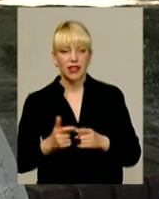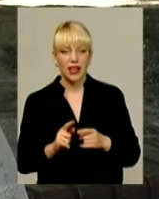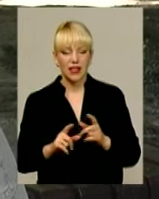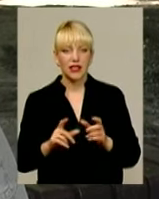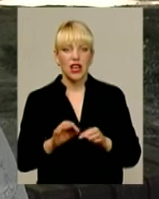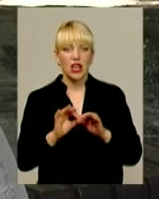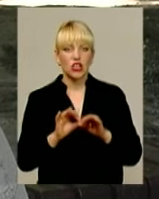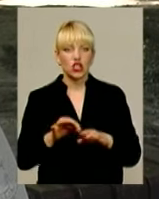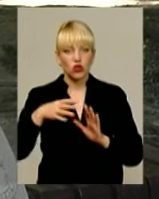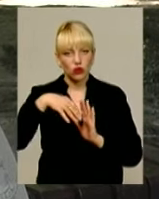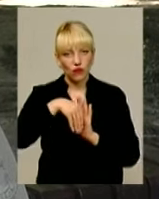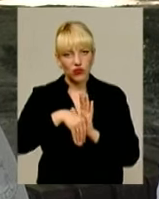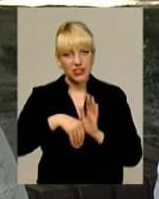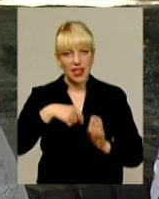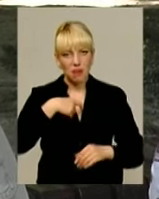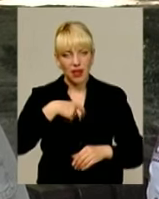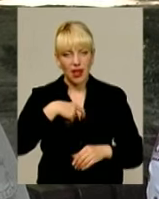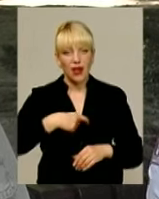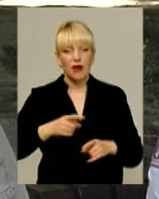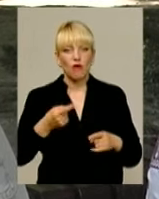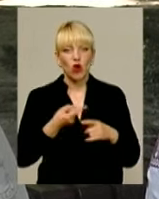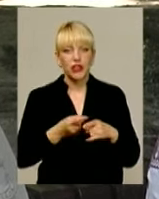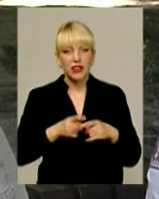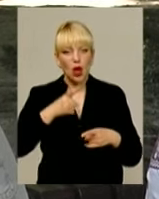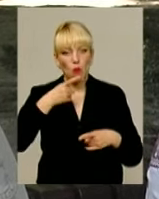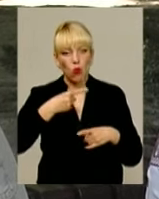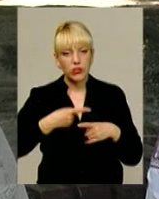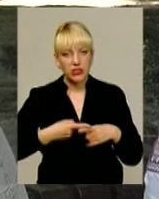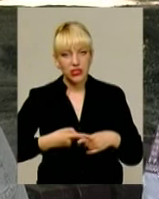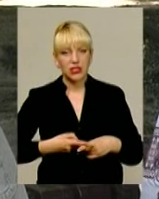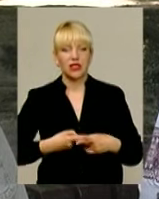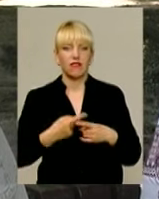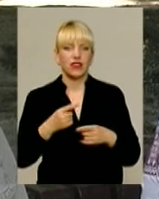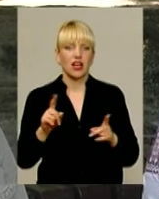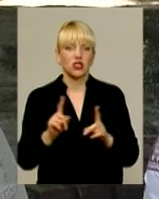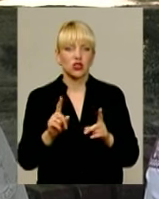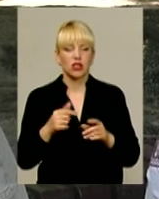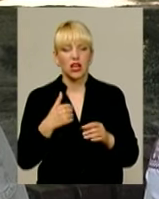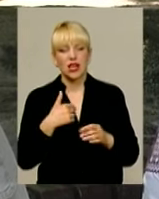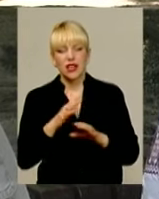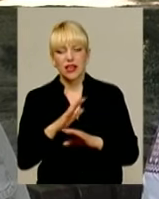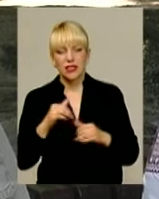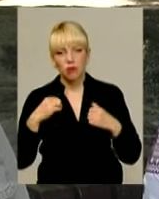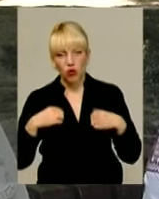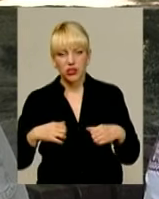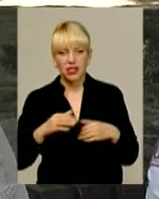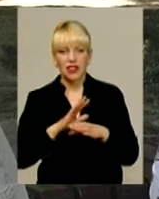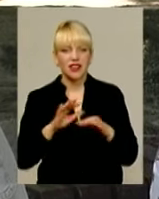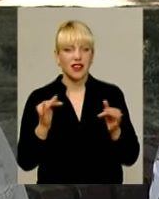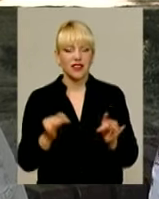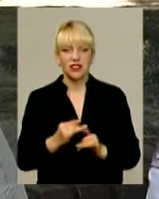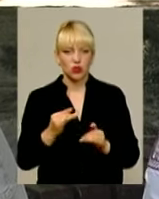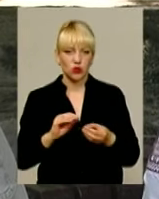це позитивно, як-то спокійнеє, як-то не інтересують проблеми, і вообще